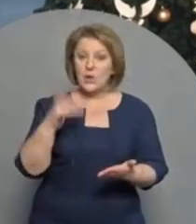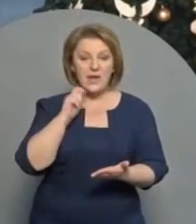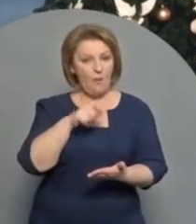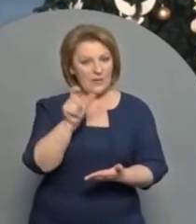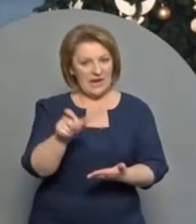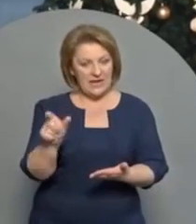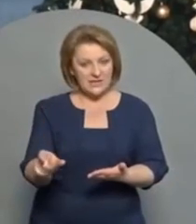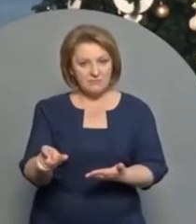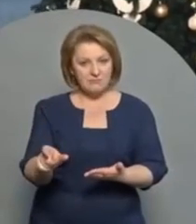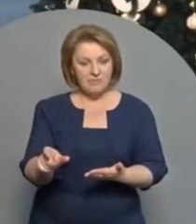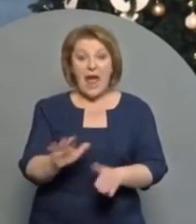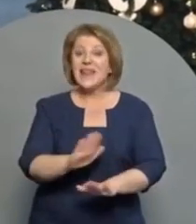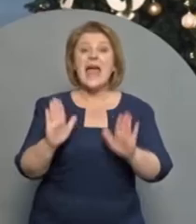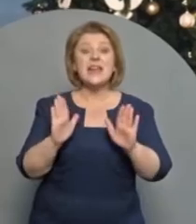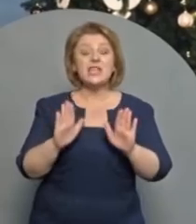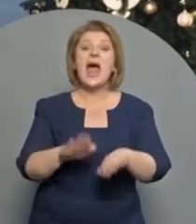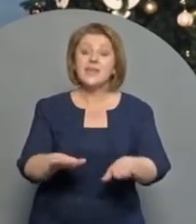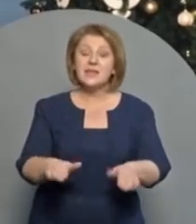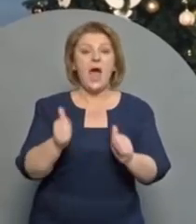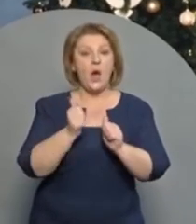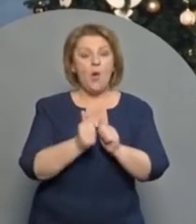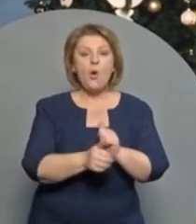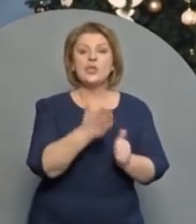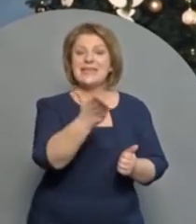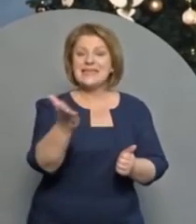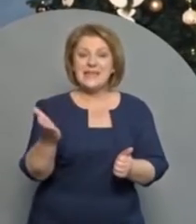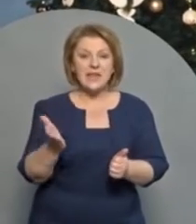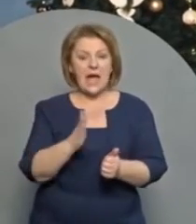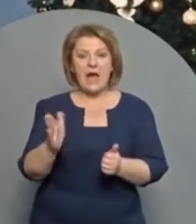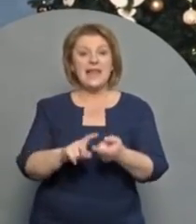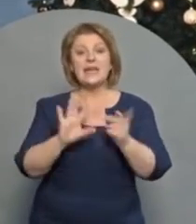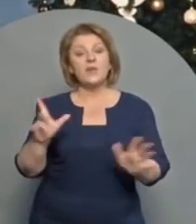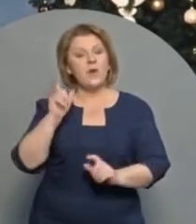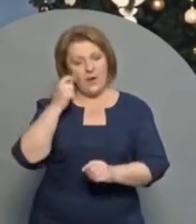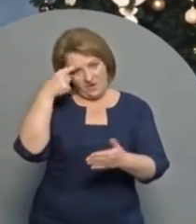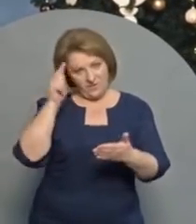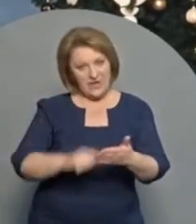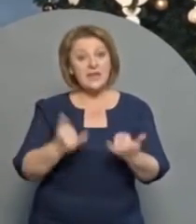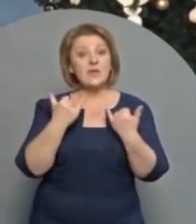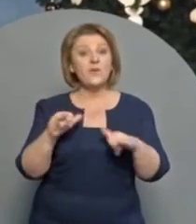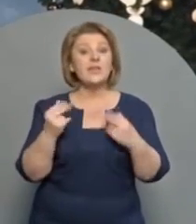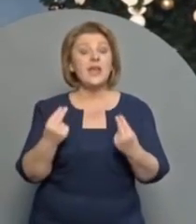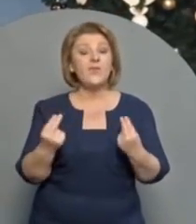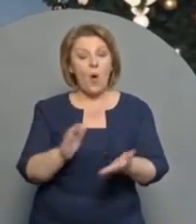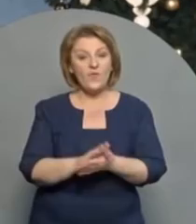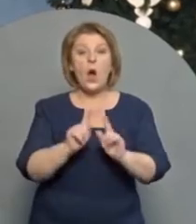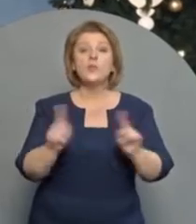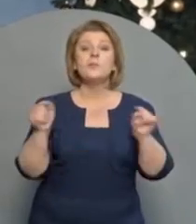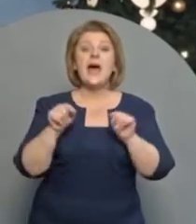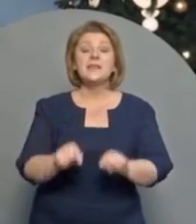Дорогі українці, не лише діти, але кожен з нас, незалежно від віку, вірить в диво.